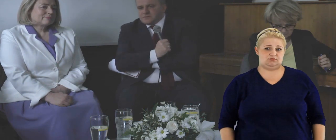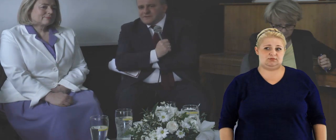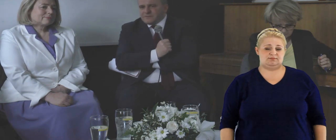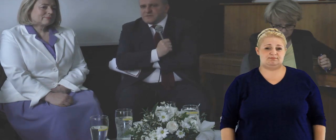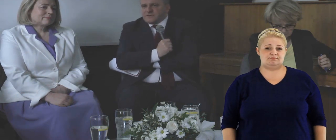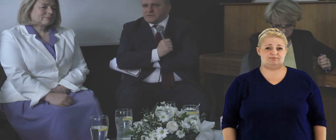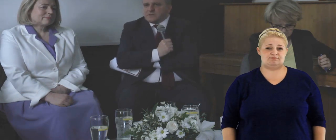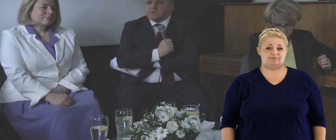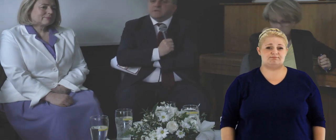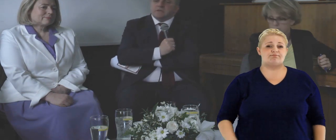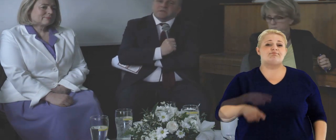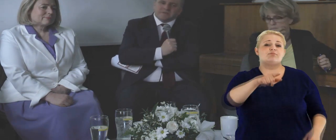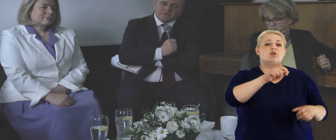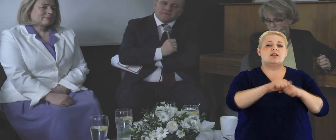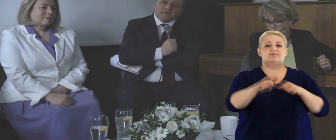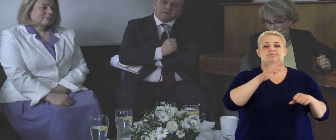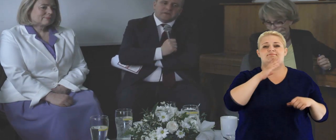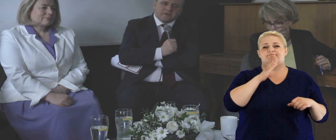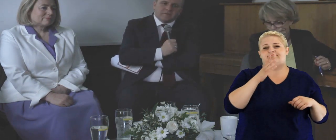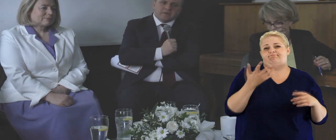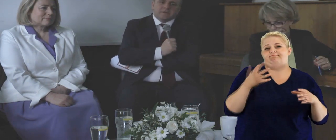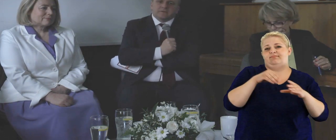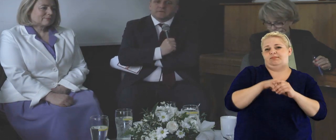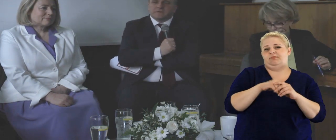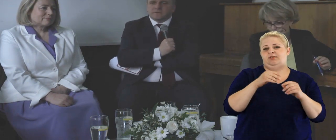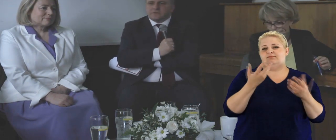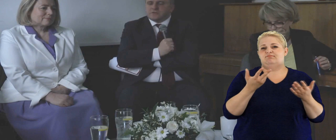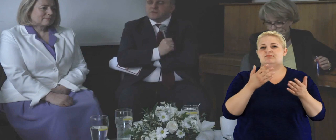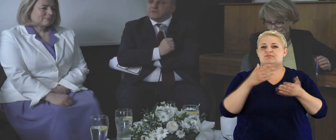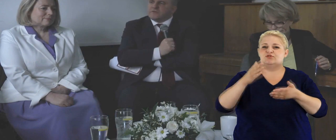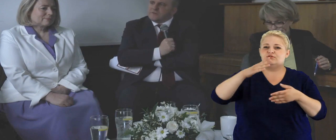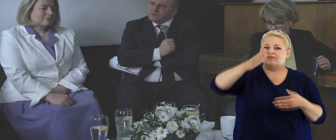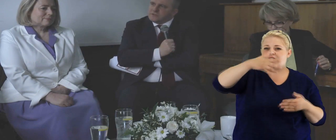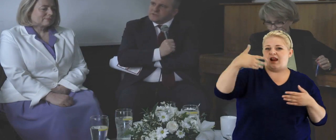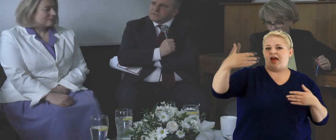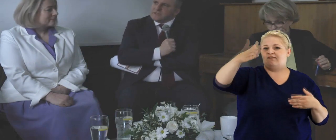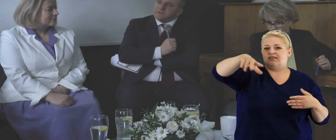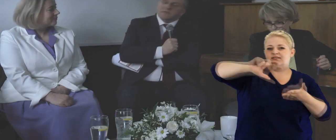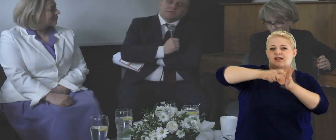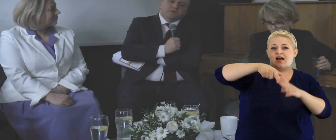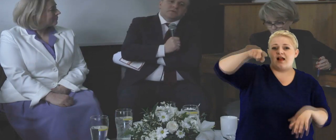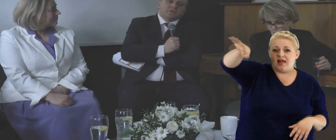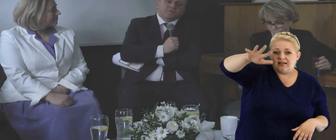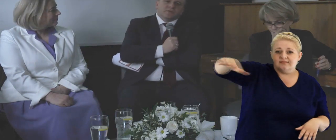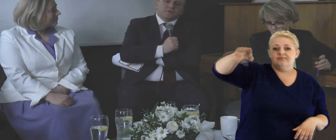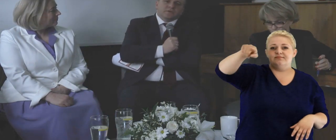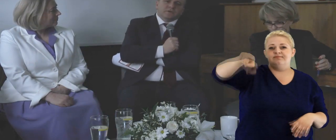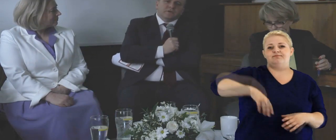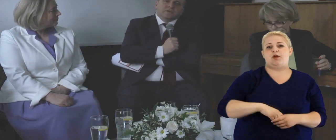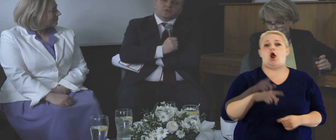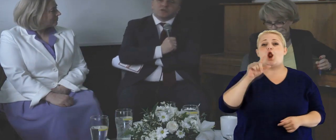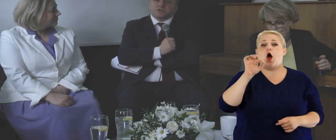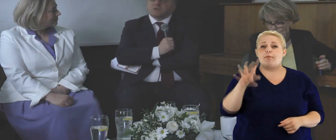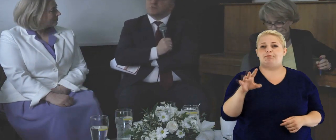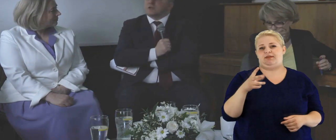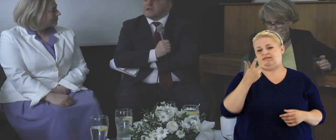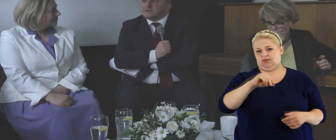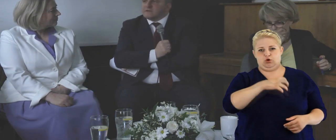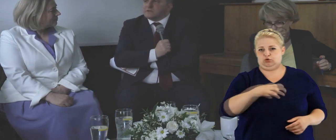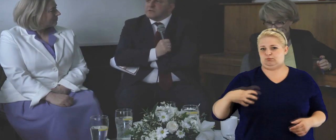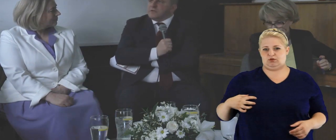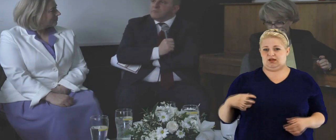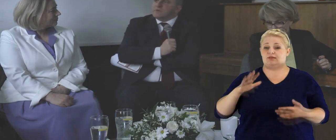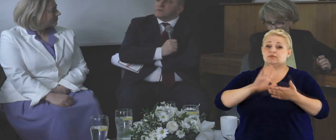To, co dla mnie jest ważne, jest w tej chwili taki klimat, szczególnie w lewej części sali, żeby troszeczkę